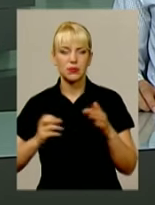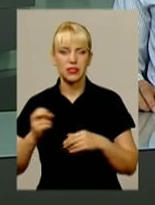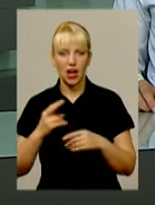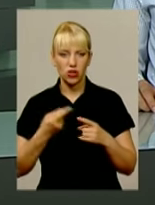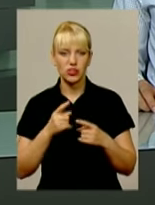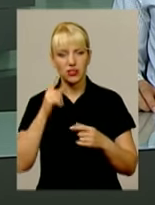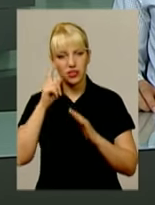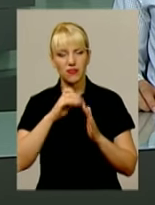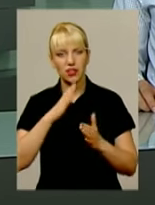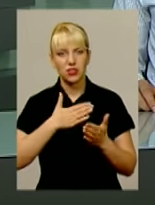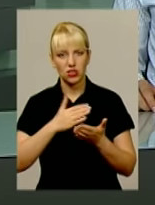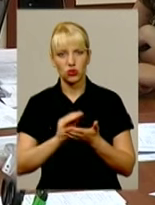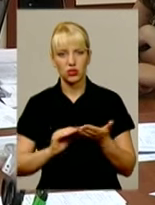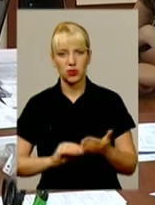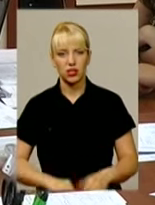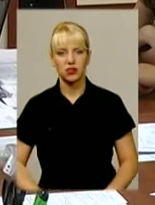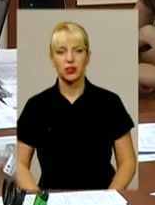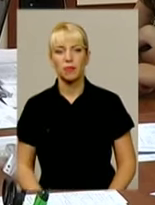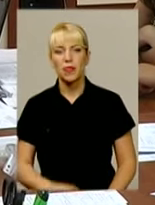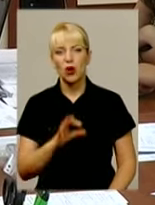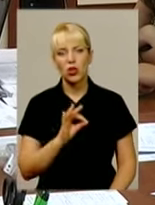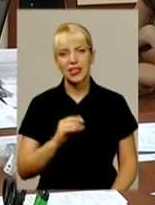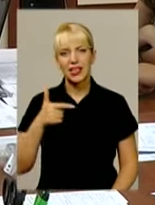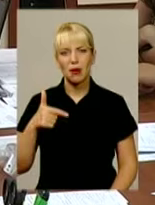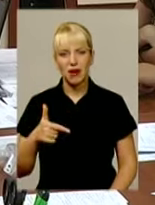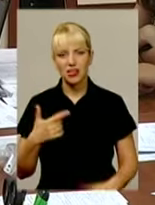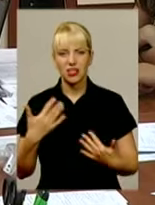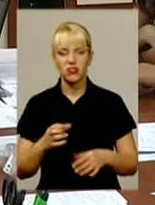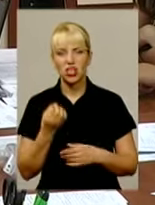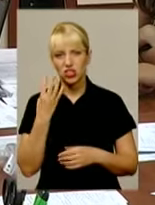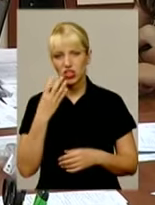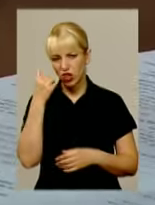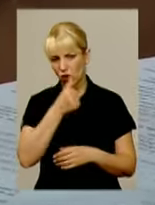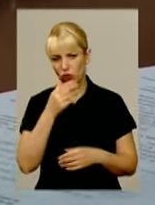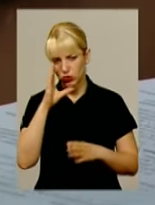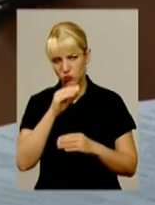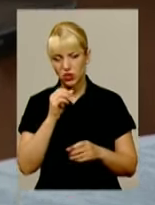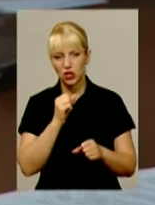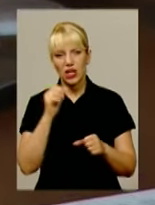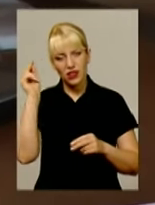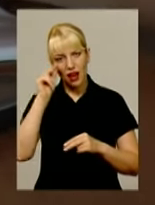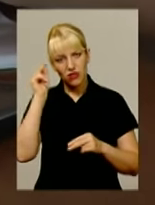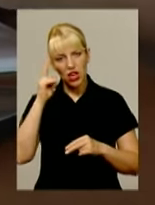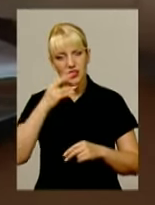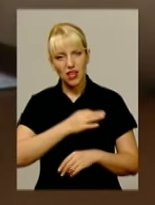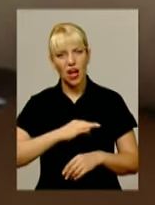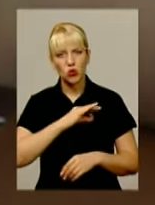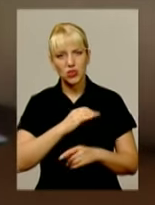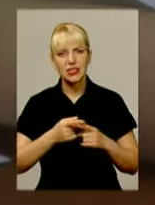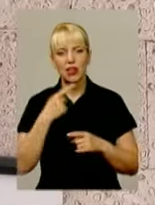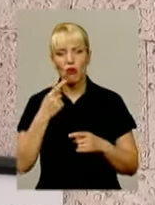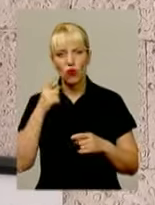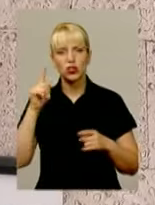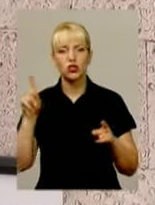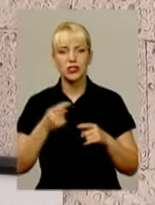дізнавалась Надія Білова. Олександра Гребеннікова вже чотири роки успішно навчається на юриста і впевнена, що саме ця